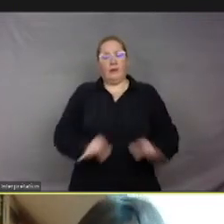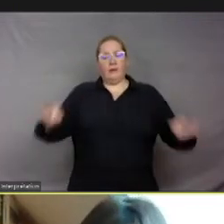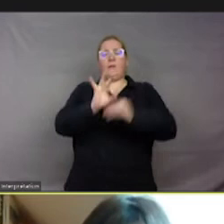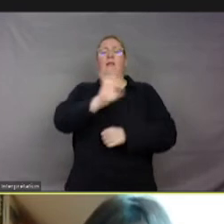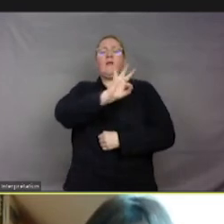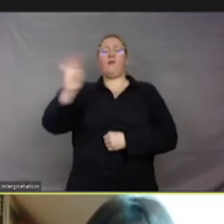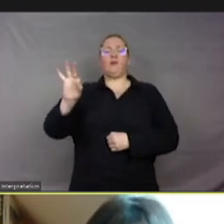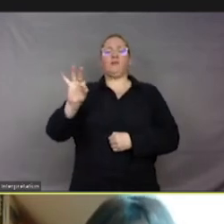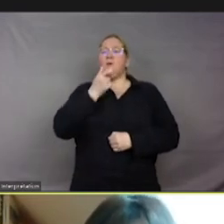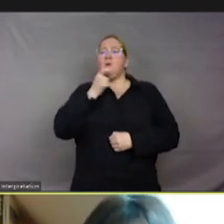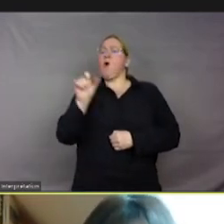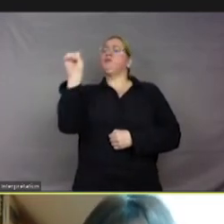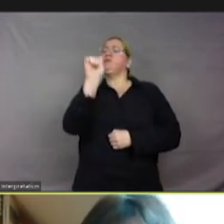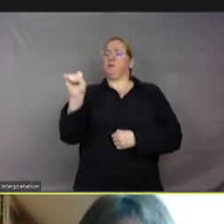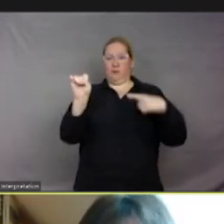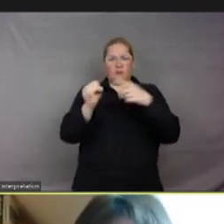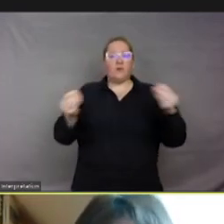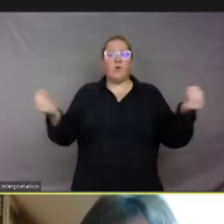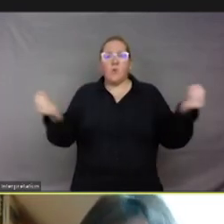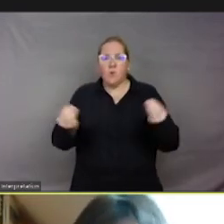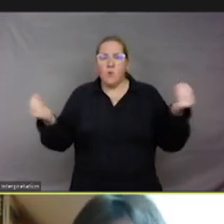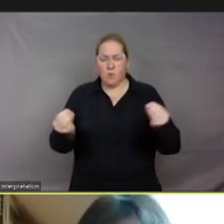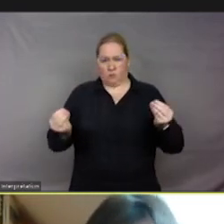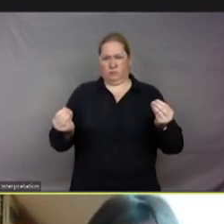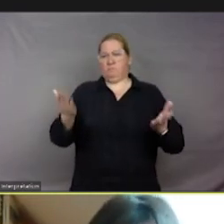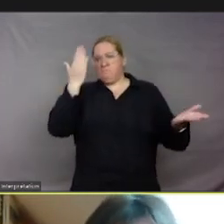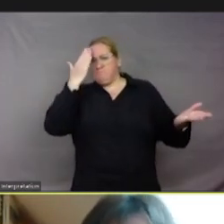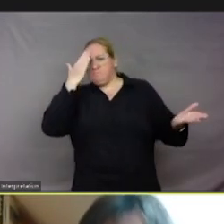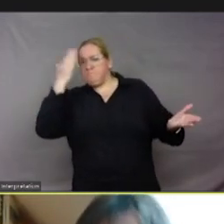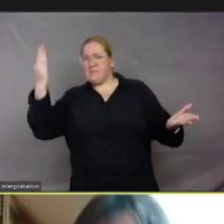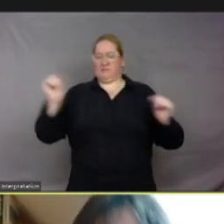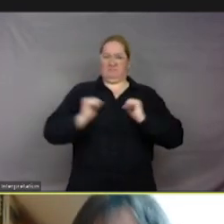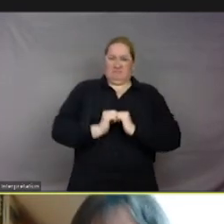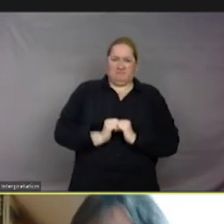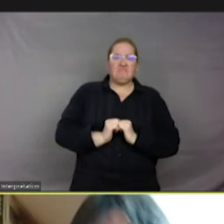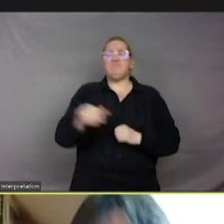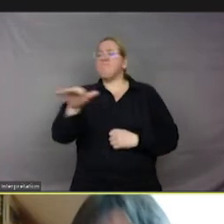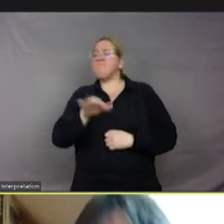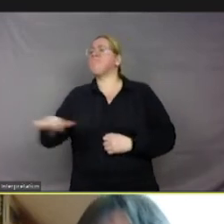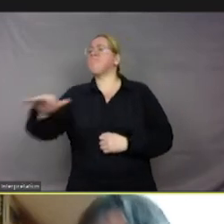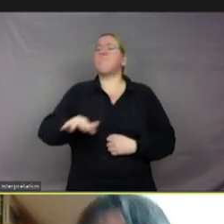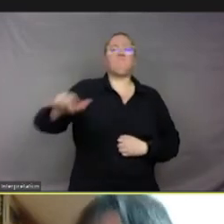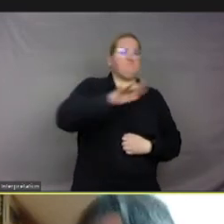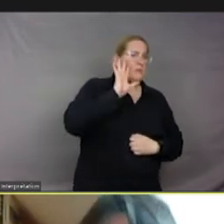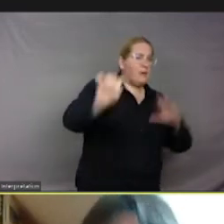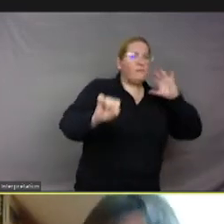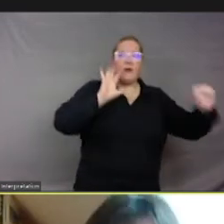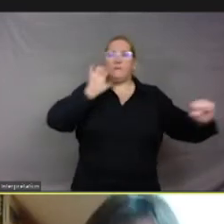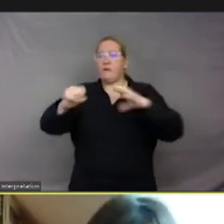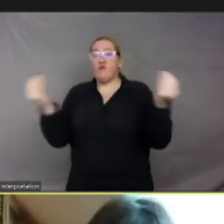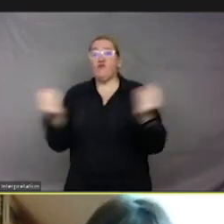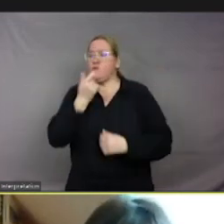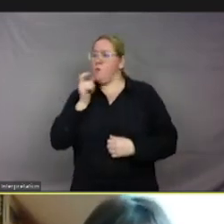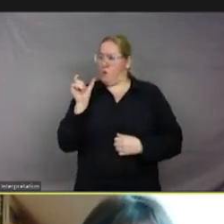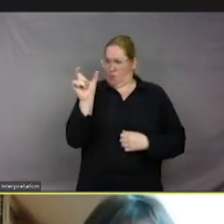vérifie un petit peu dans quels univers on trouve le mot « sentience » en France,